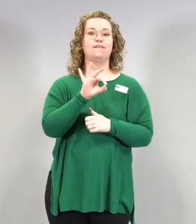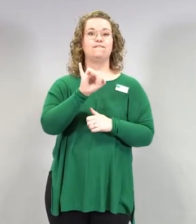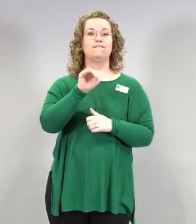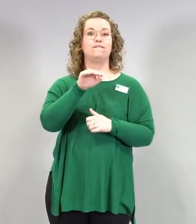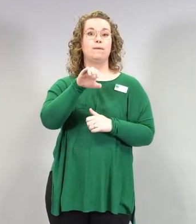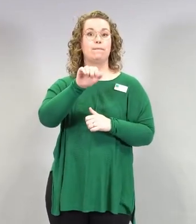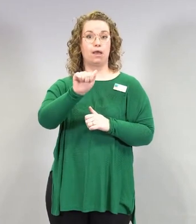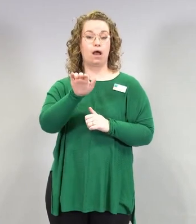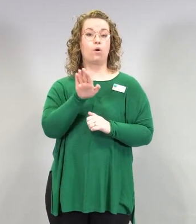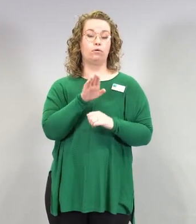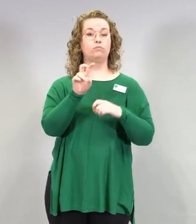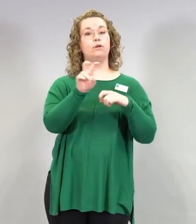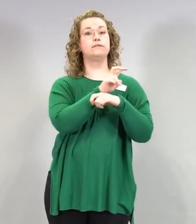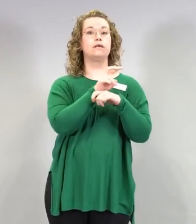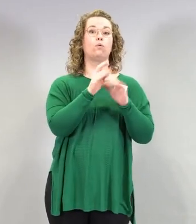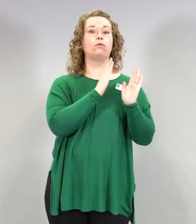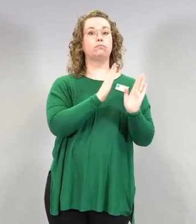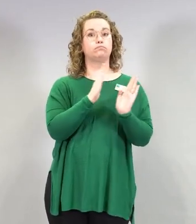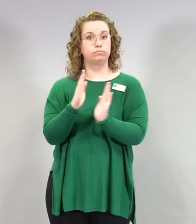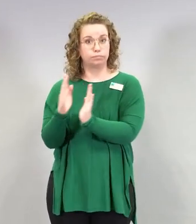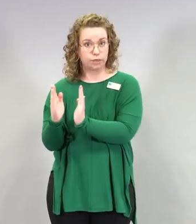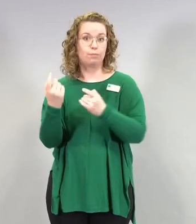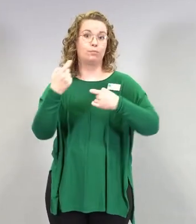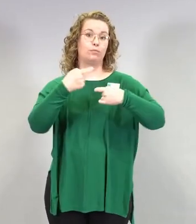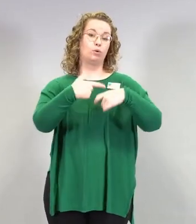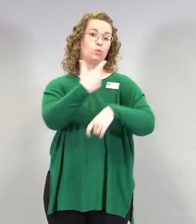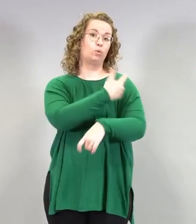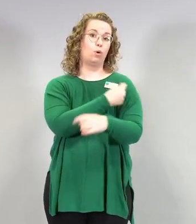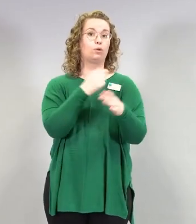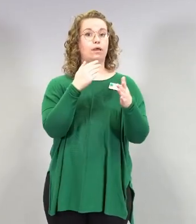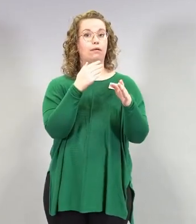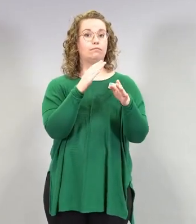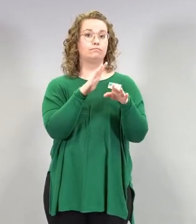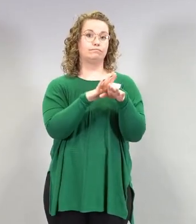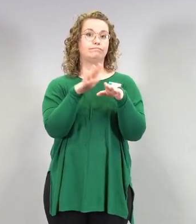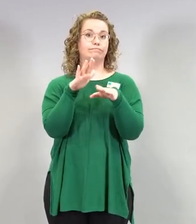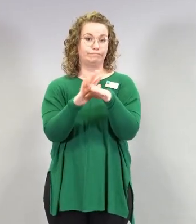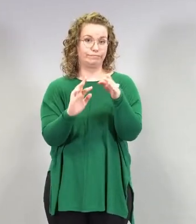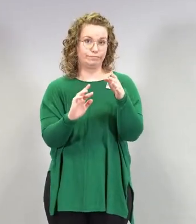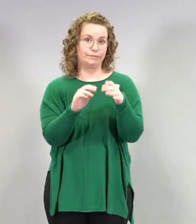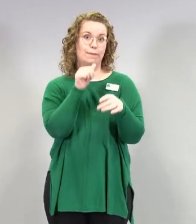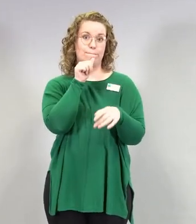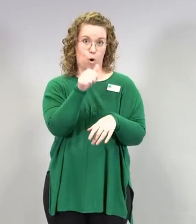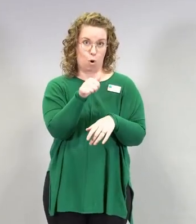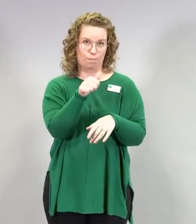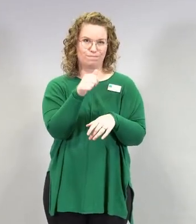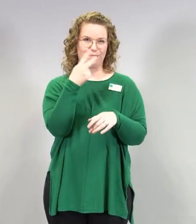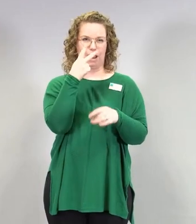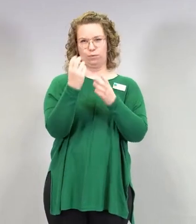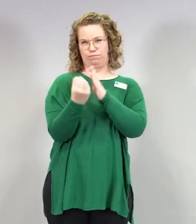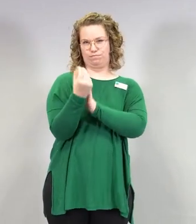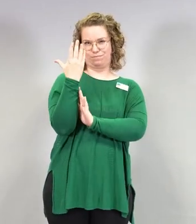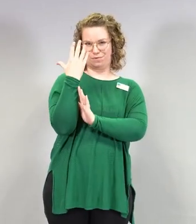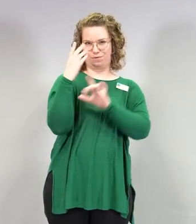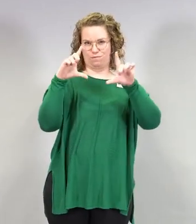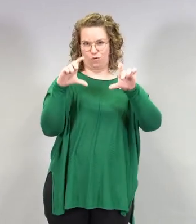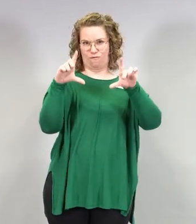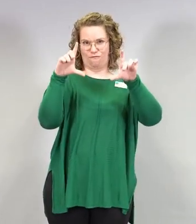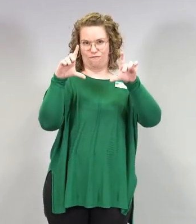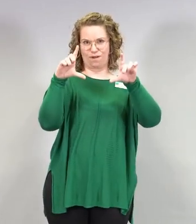seurantajärjestelmää ja siitä heidän verkkosivuillaan, joista tämä on kuvakaappaus, niin sieltä näkee, että